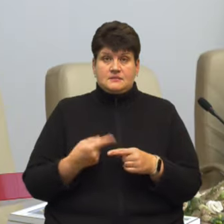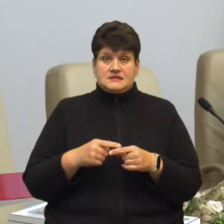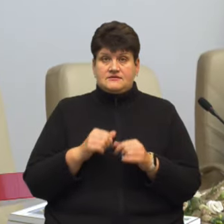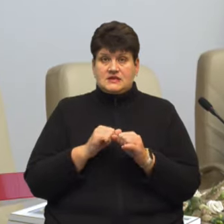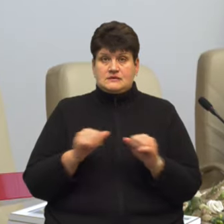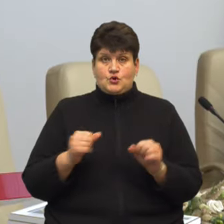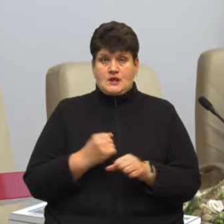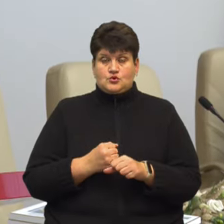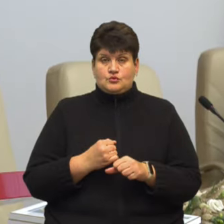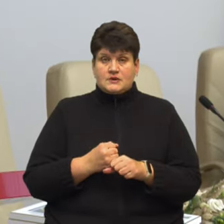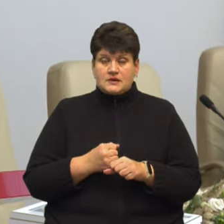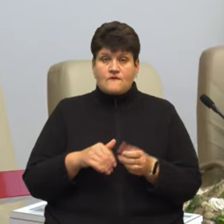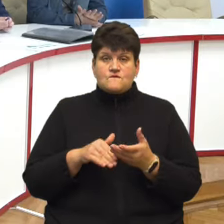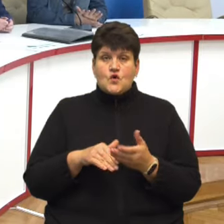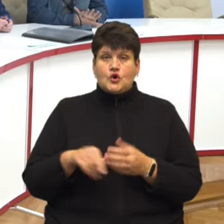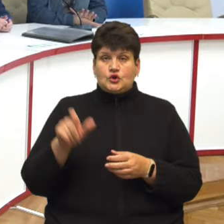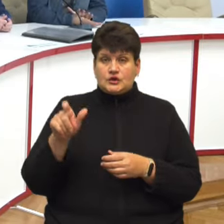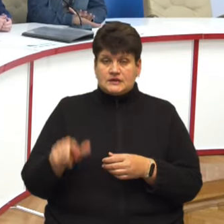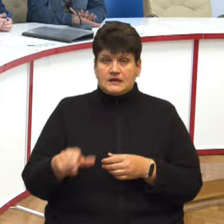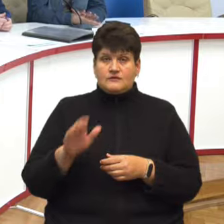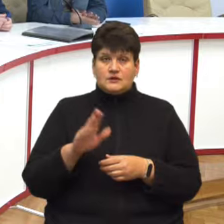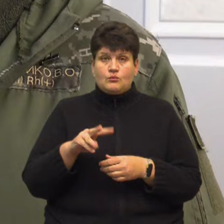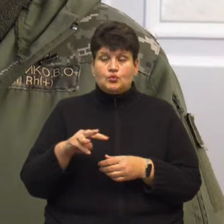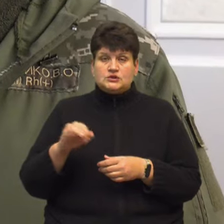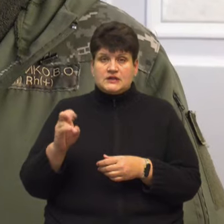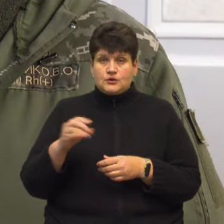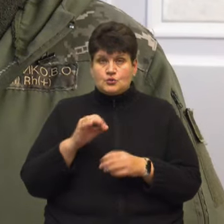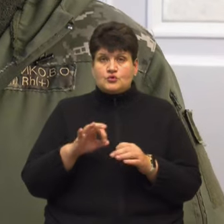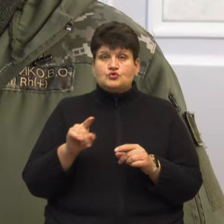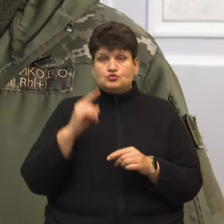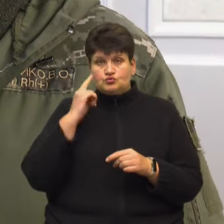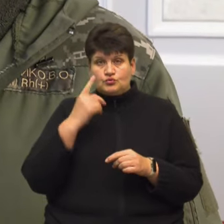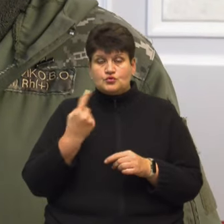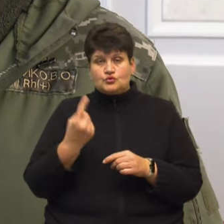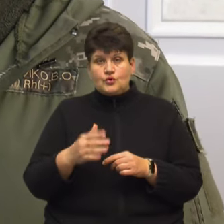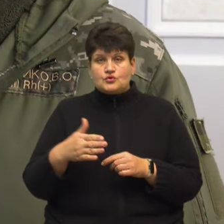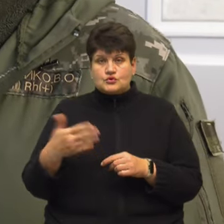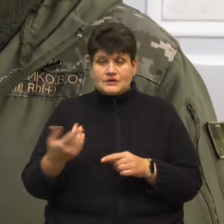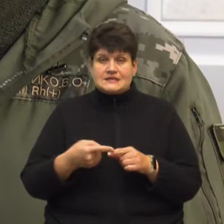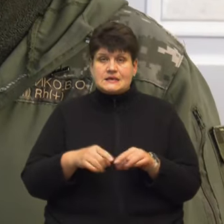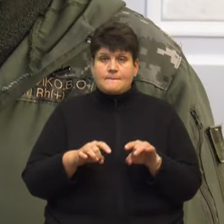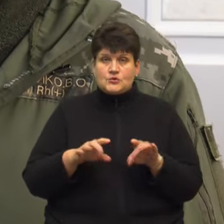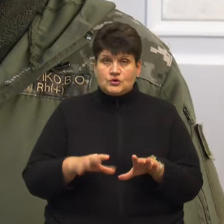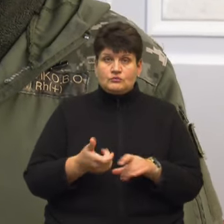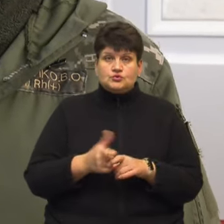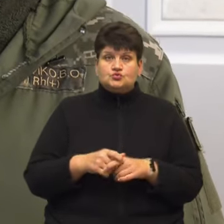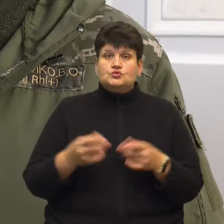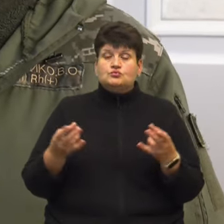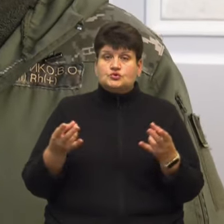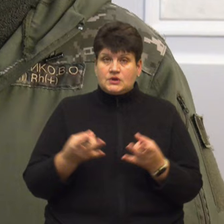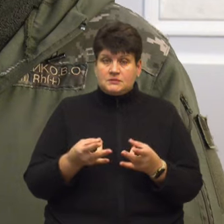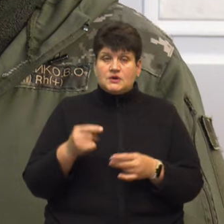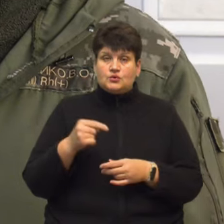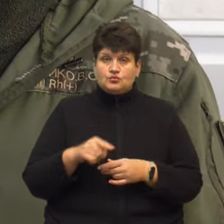зробити. Волонтер Володимир Мосейко розповів, що думає про нововведення. З одної сторони, ця постанова дуже потрібна, тому що